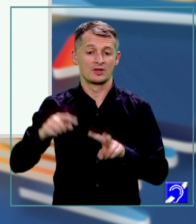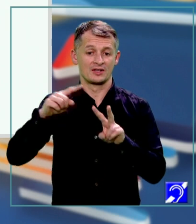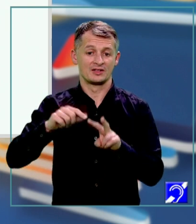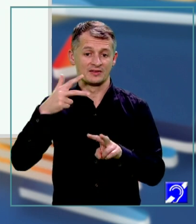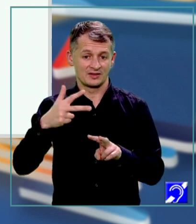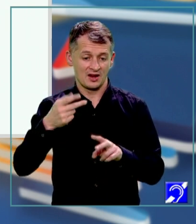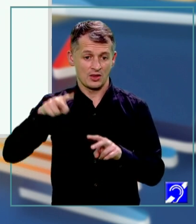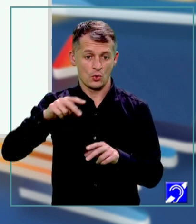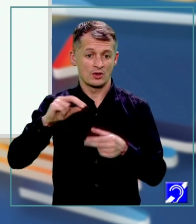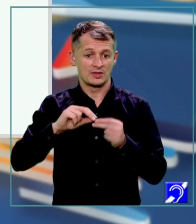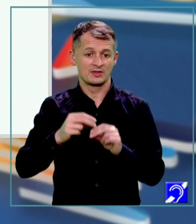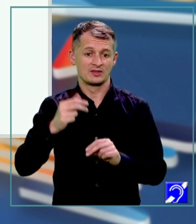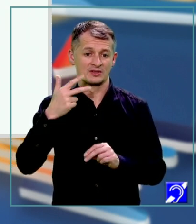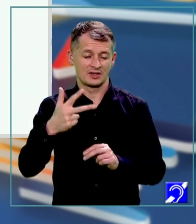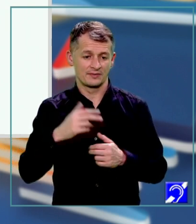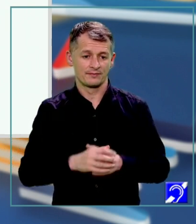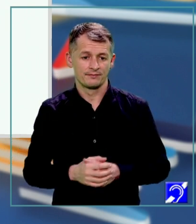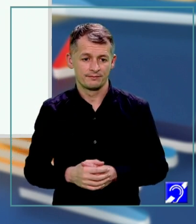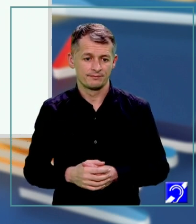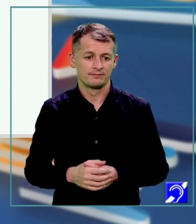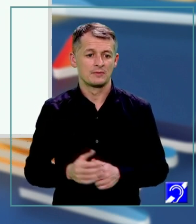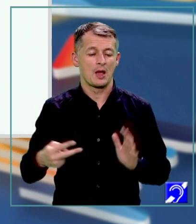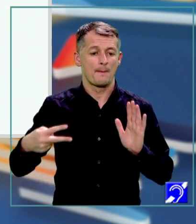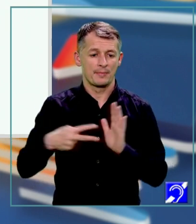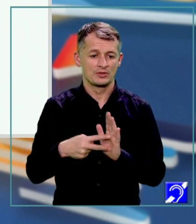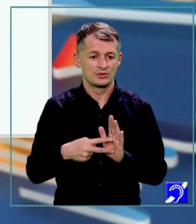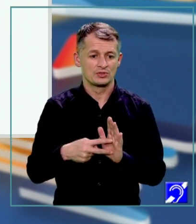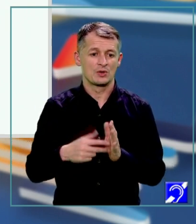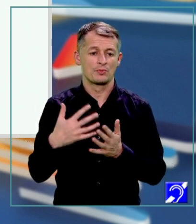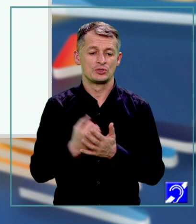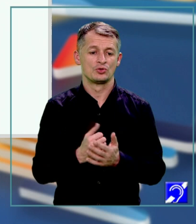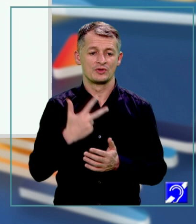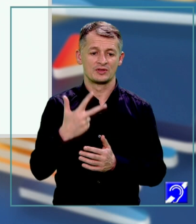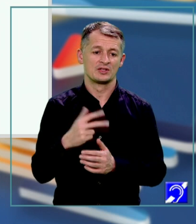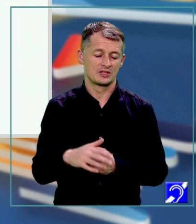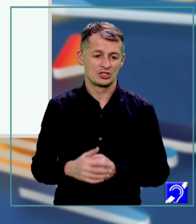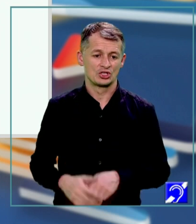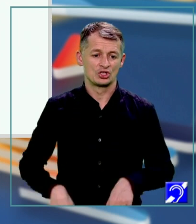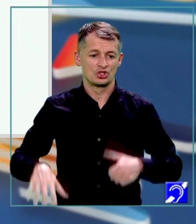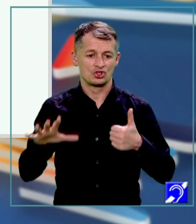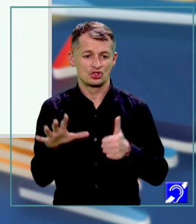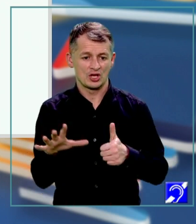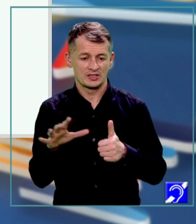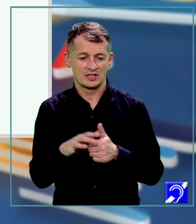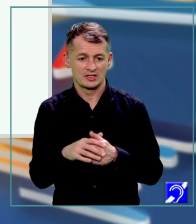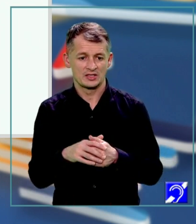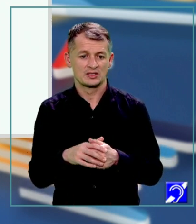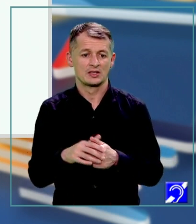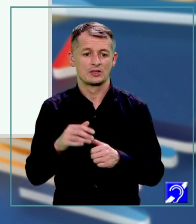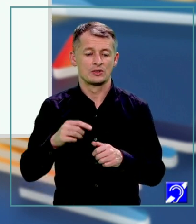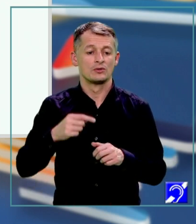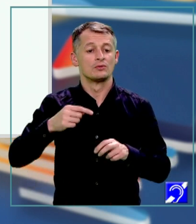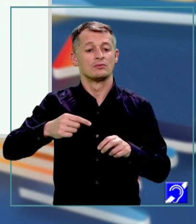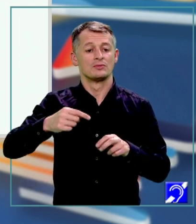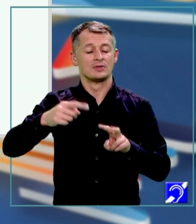simplificat 9 pe 3 sau am împărțit și am obținut 3. 6 supra radical din 3, ca să-l